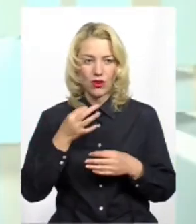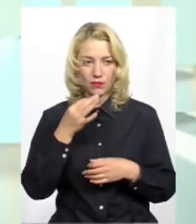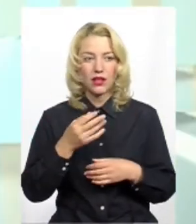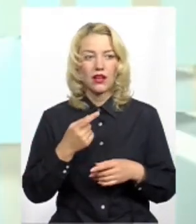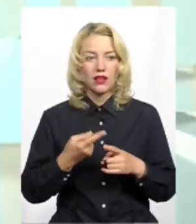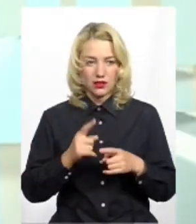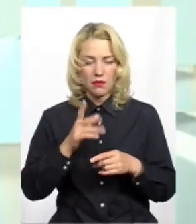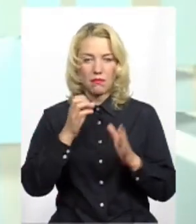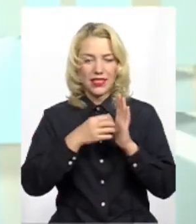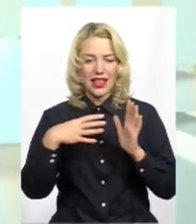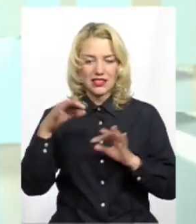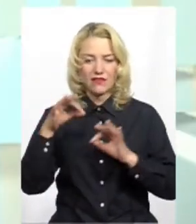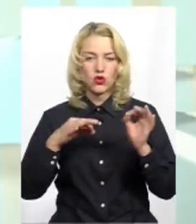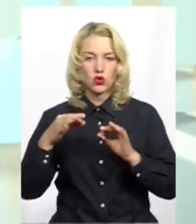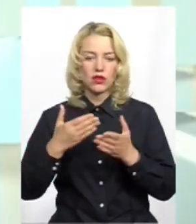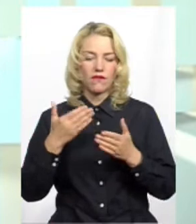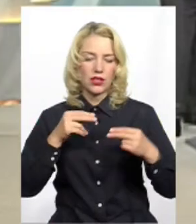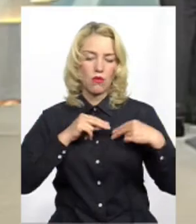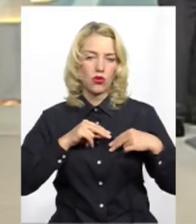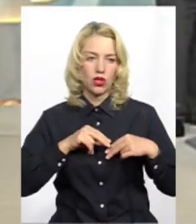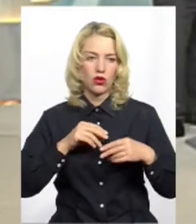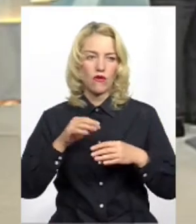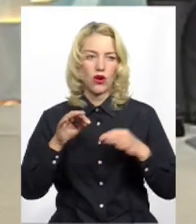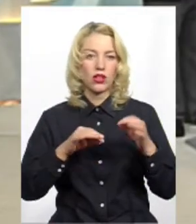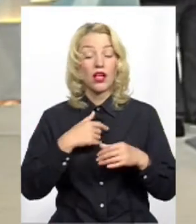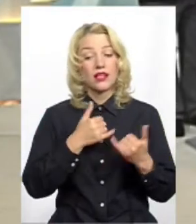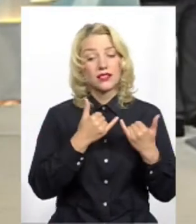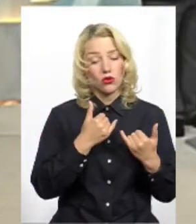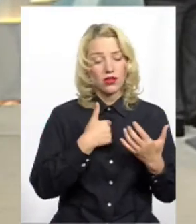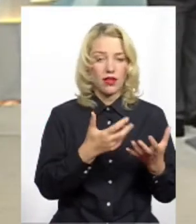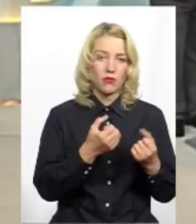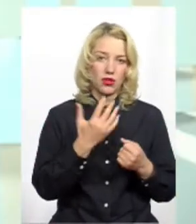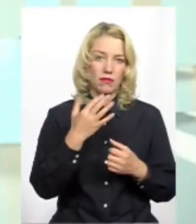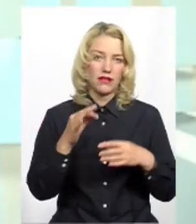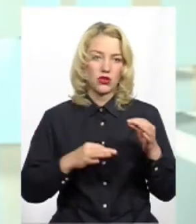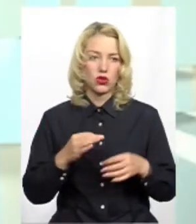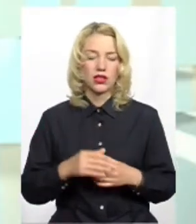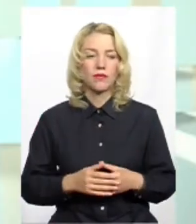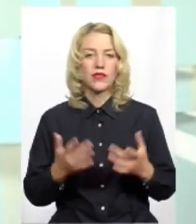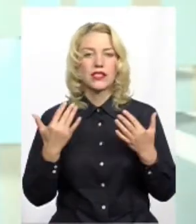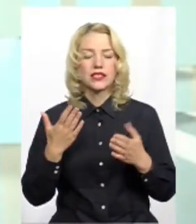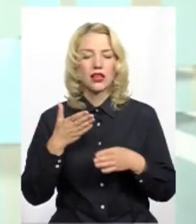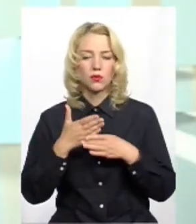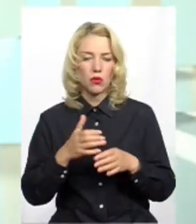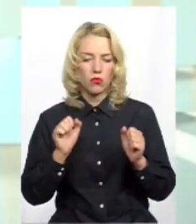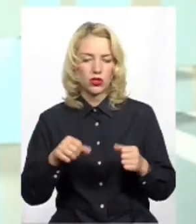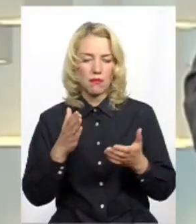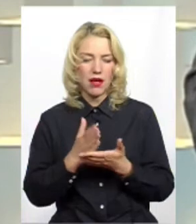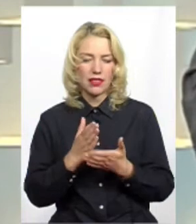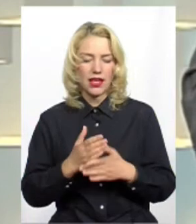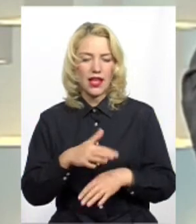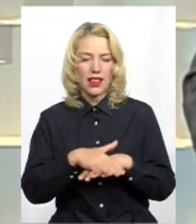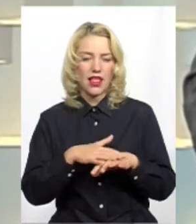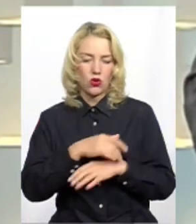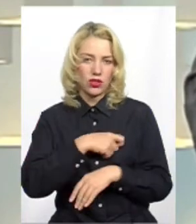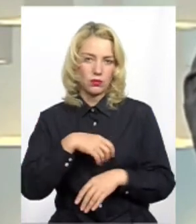таку доплату 15% від посадового окладу. На сьогоднішній день це 5%. Так. Скільки помічників може мати народний депутат?